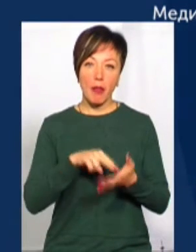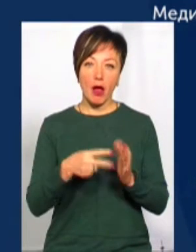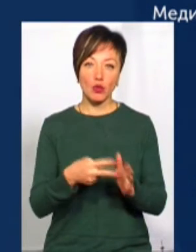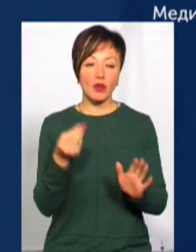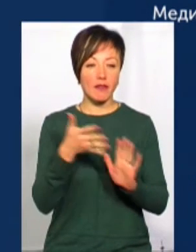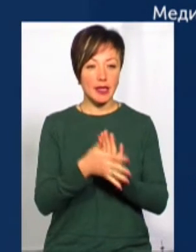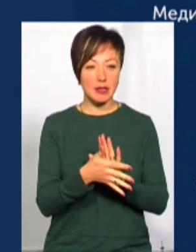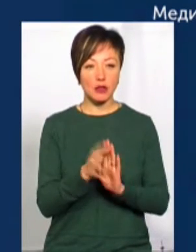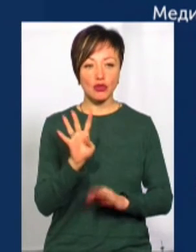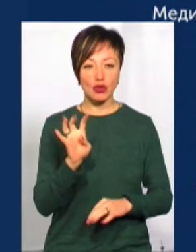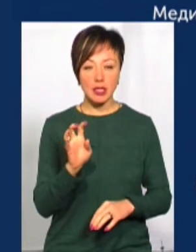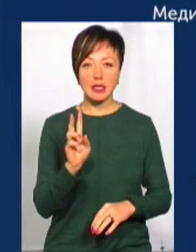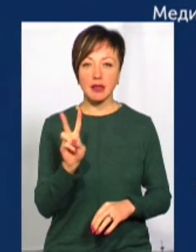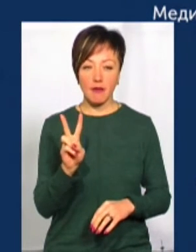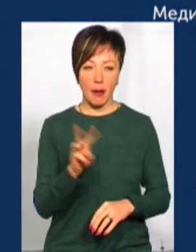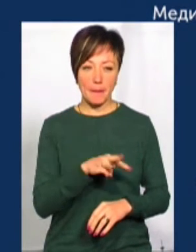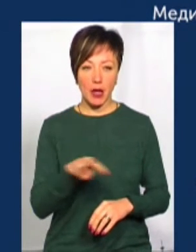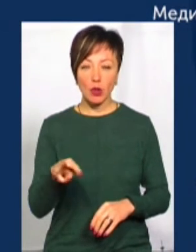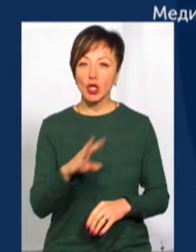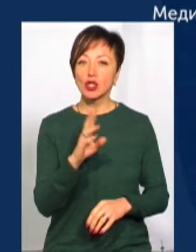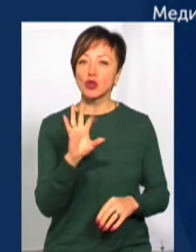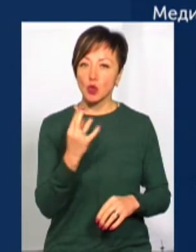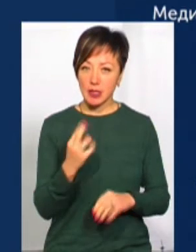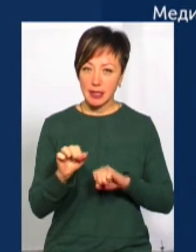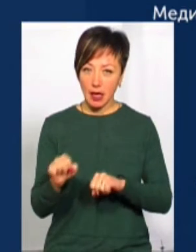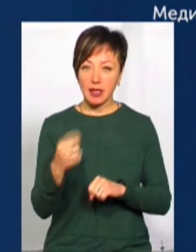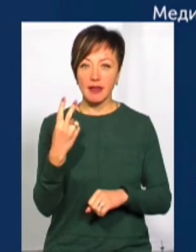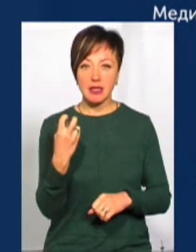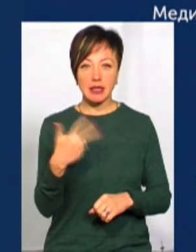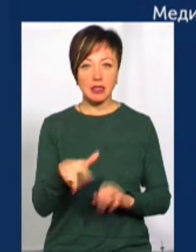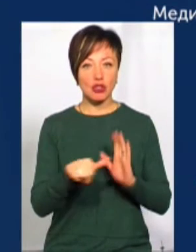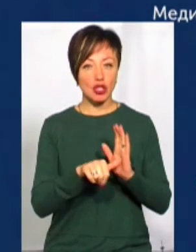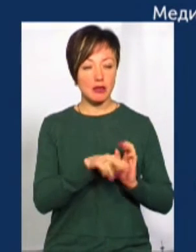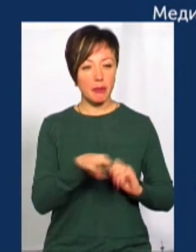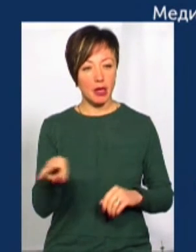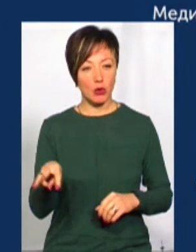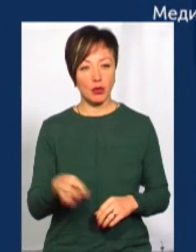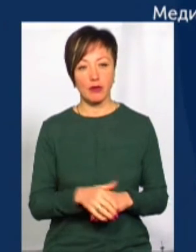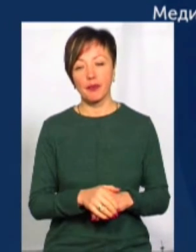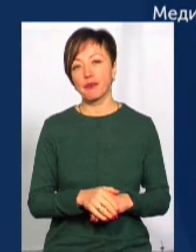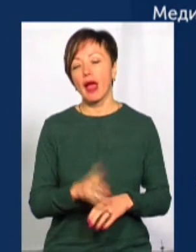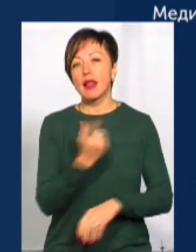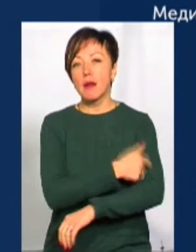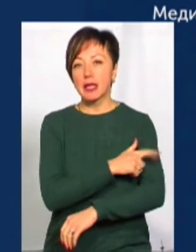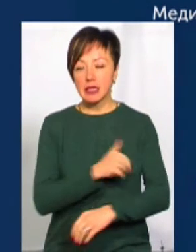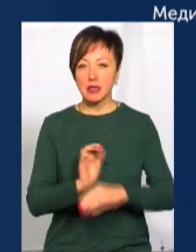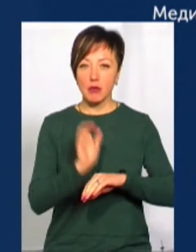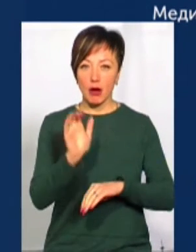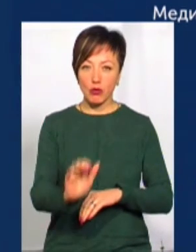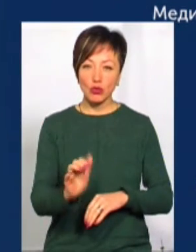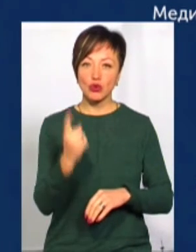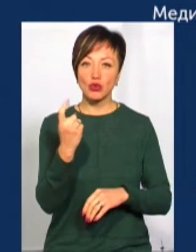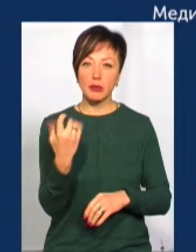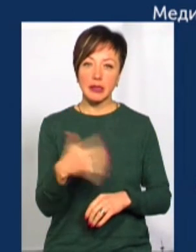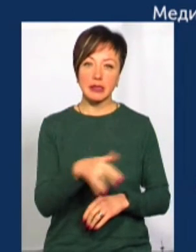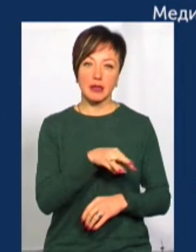витратити понад 402 мільйони, а на соціальний захист – майже 236 мільйонів гривень. На медицину хочуть спрямовувати майже